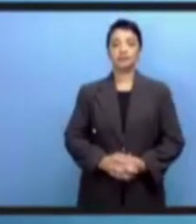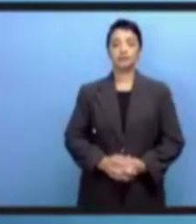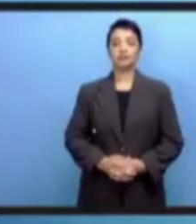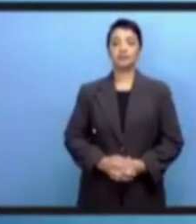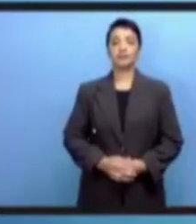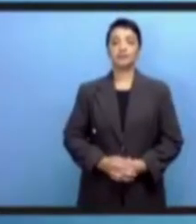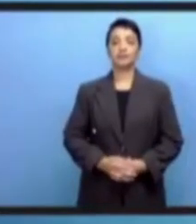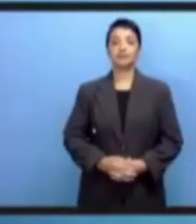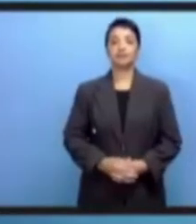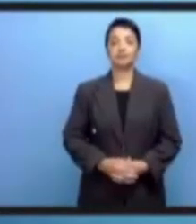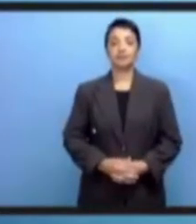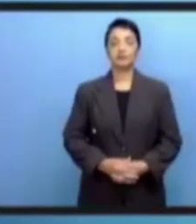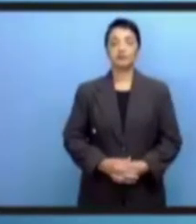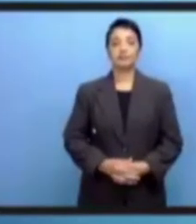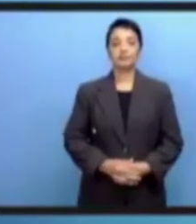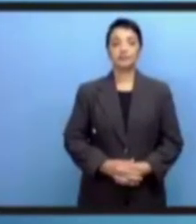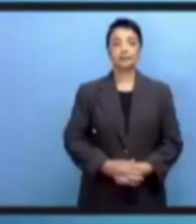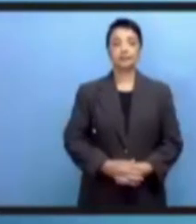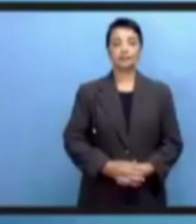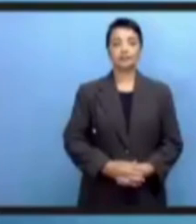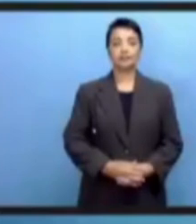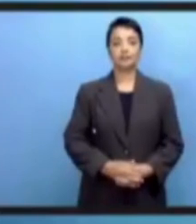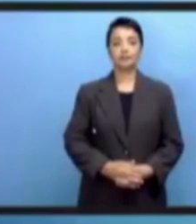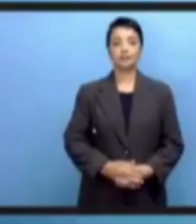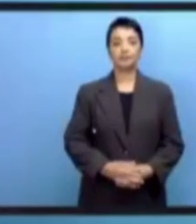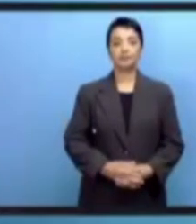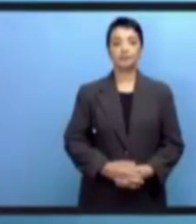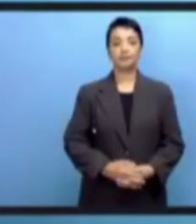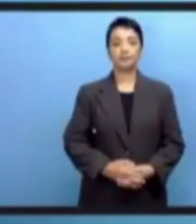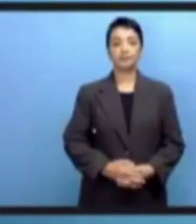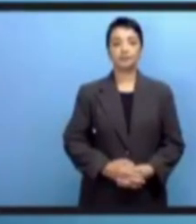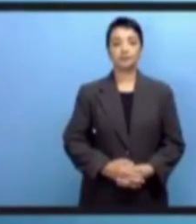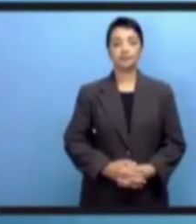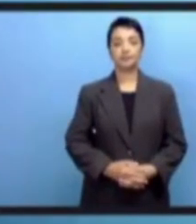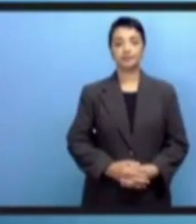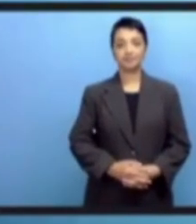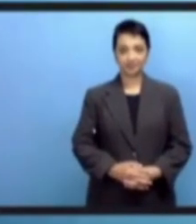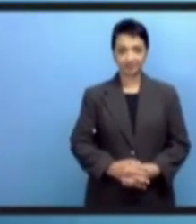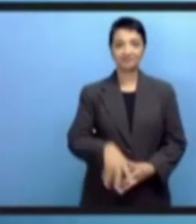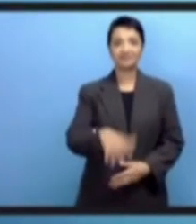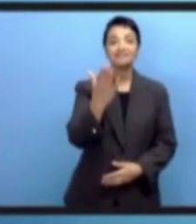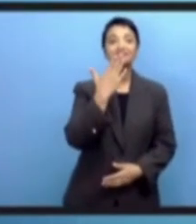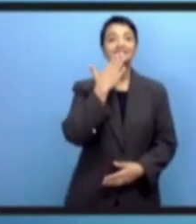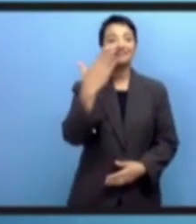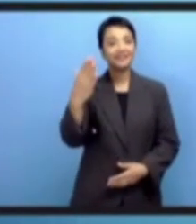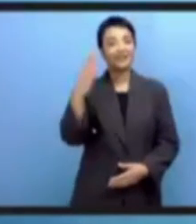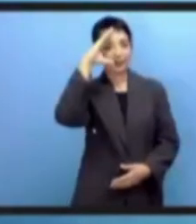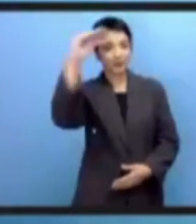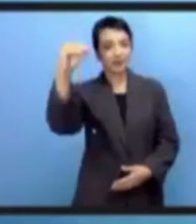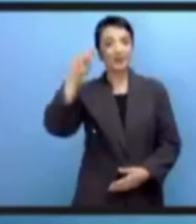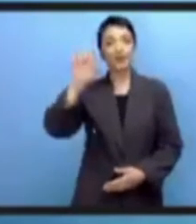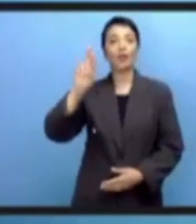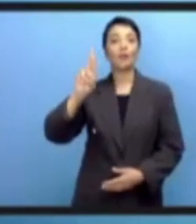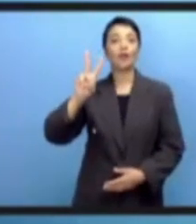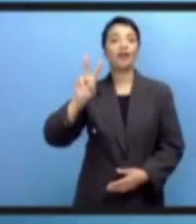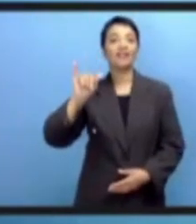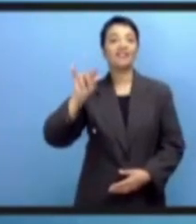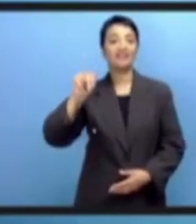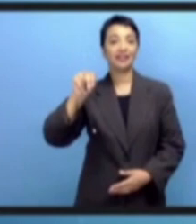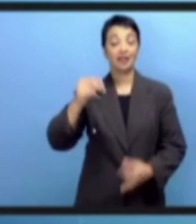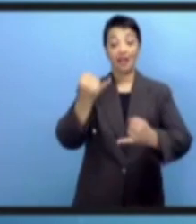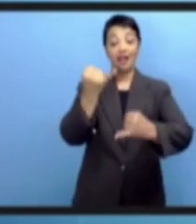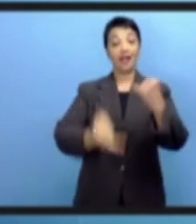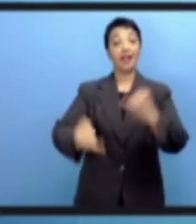Вот таким. Мы встречаемся, мы решаем проблемы и мы находим решение. Как я уже сказал, засучим рукава и будем